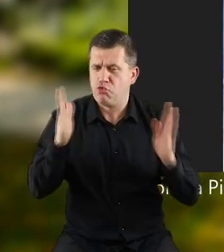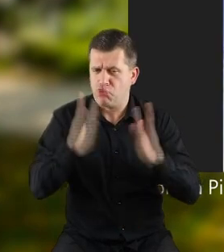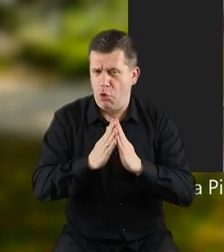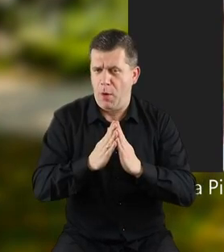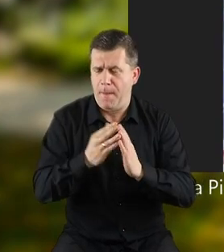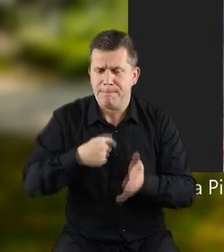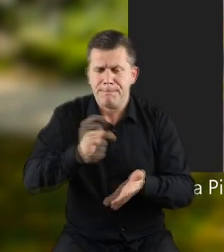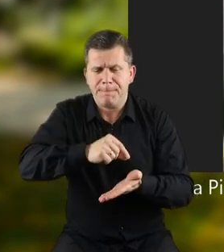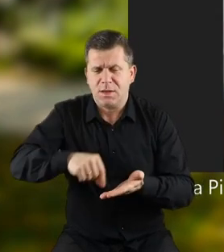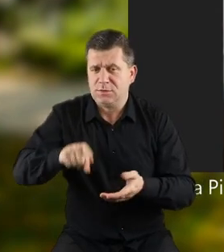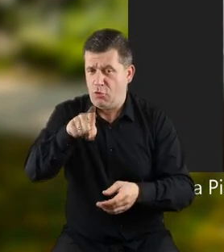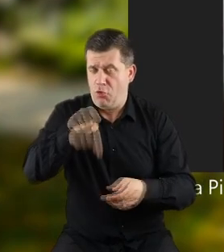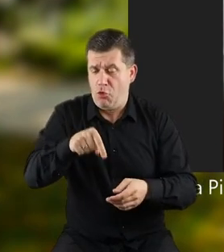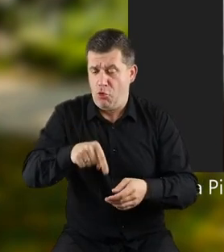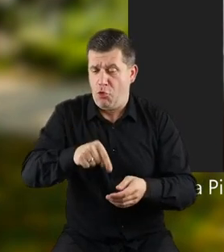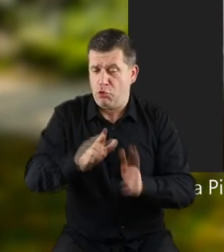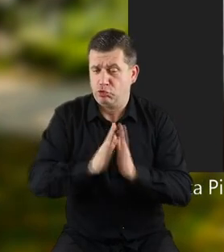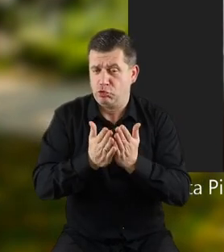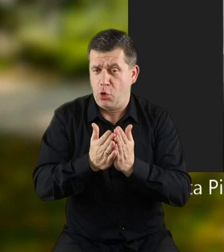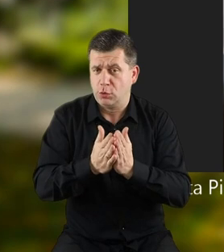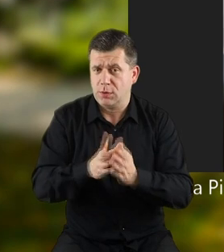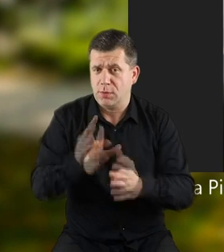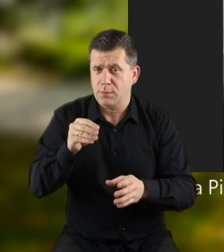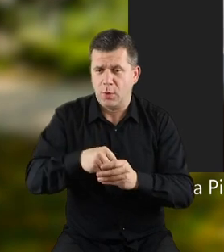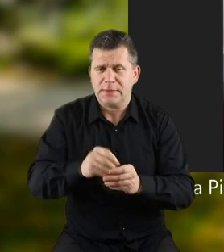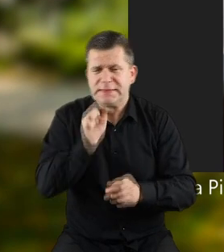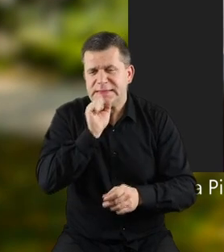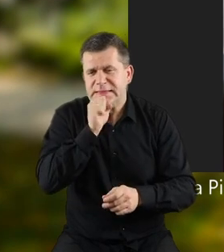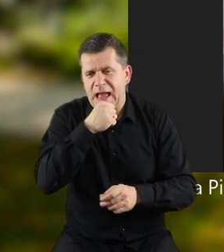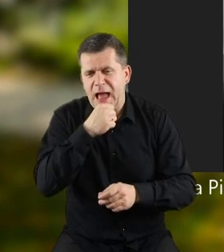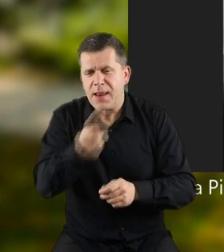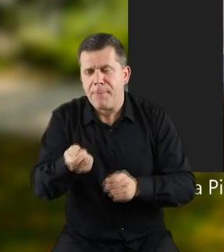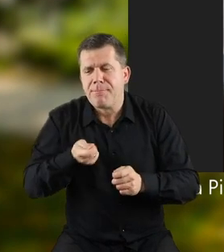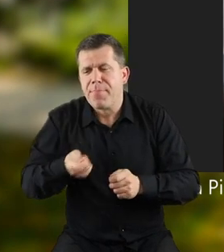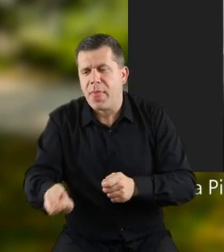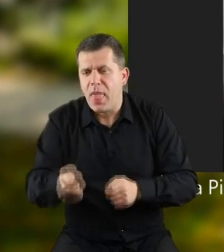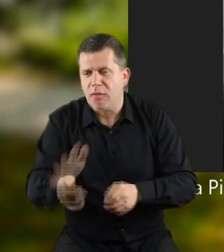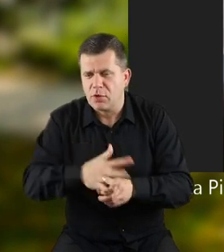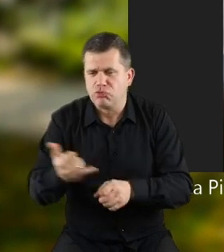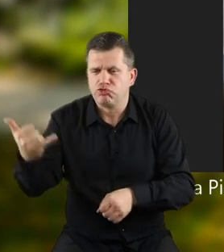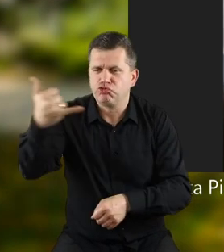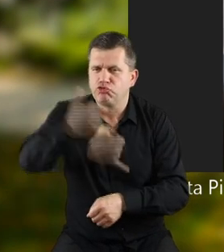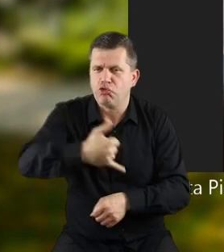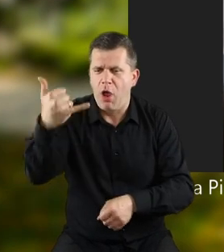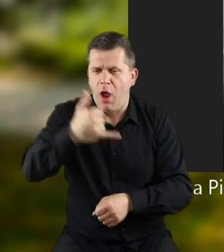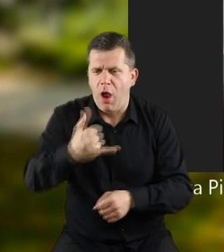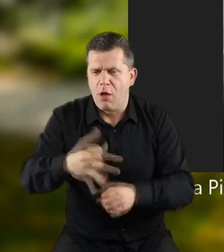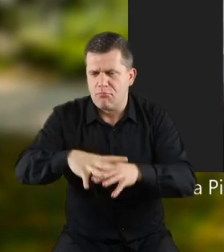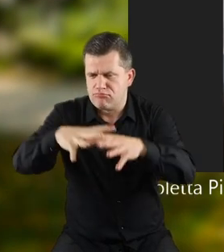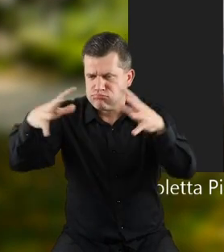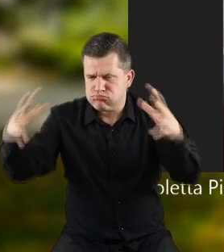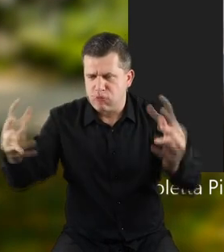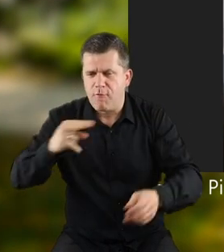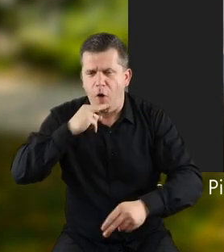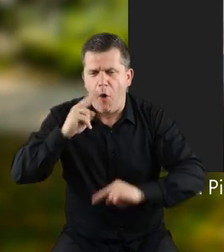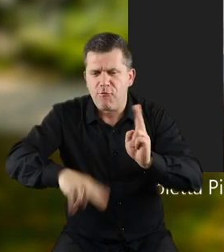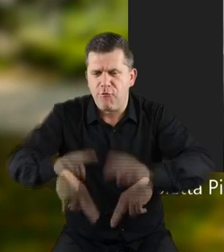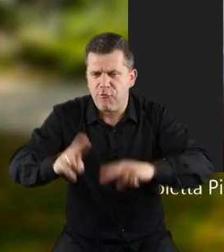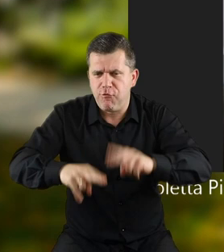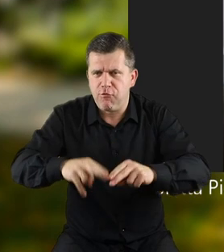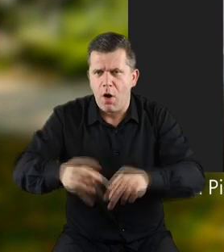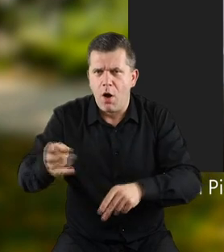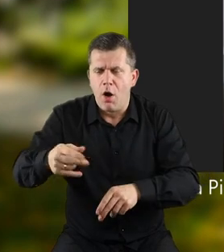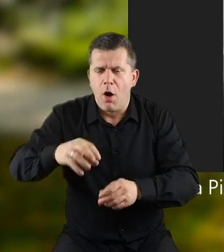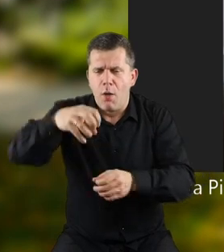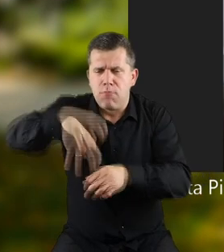domku pisałam tę książkę. Zresztą był taki stary piec i taki czajnik, słuchajcie, wielki, jak się gotowała